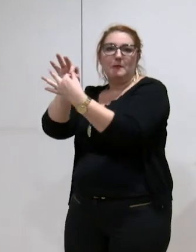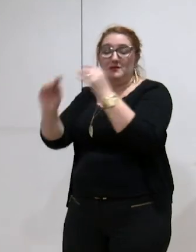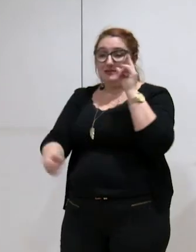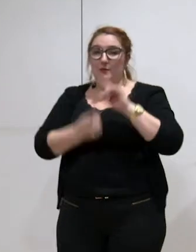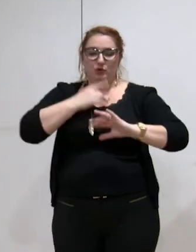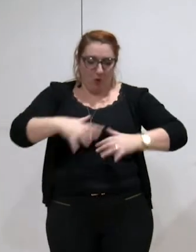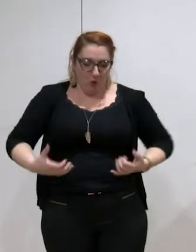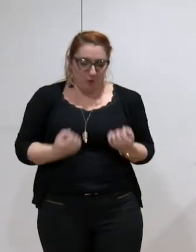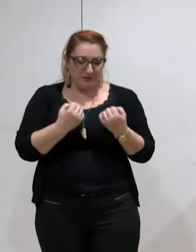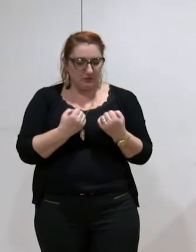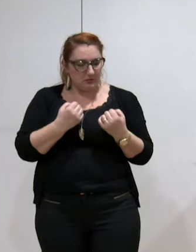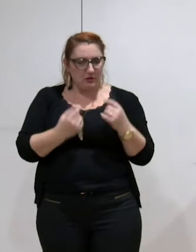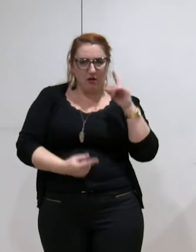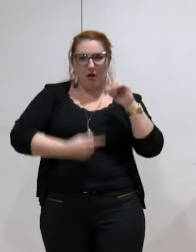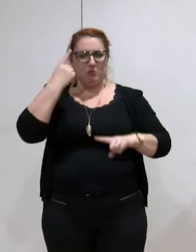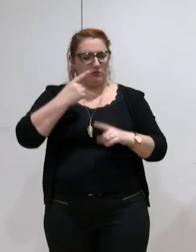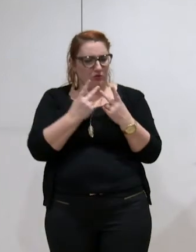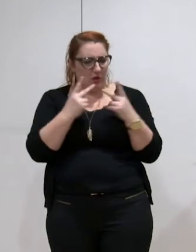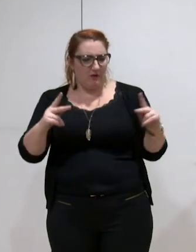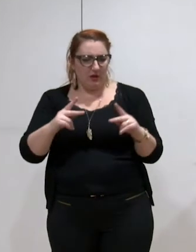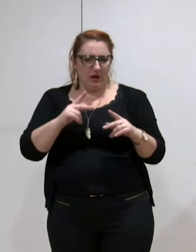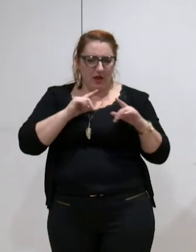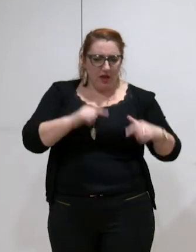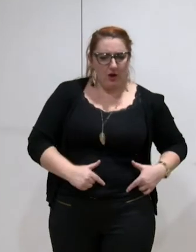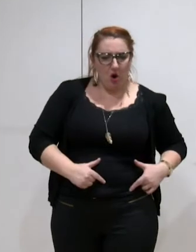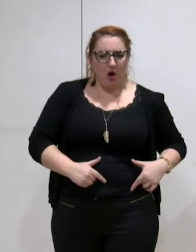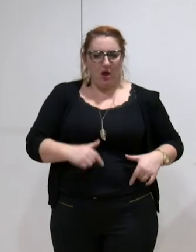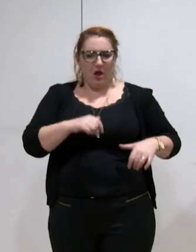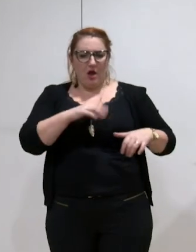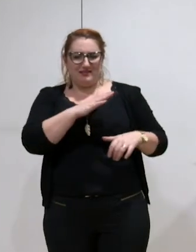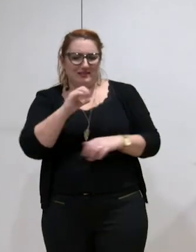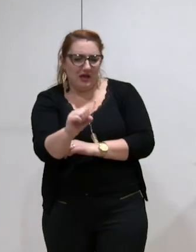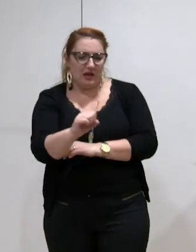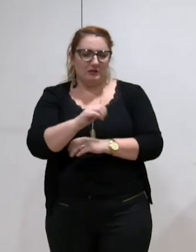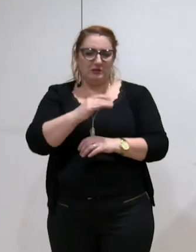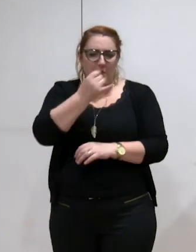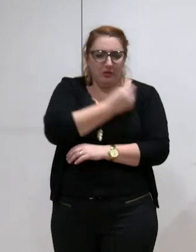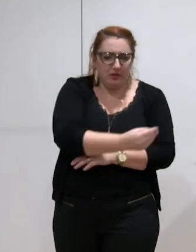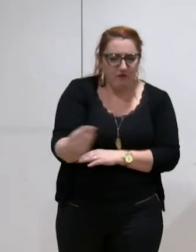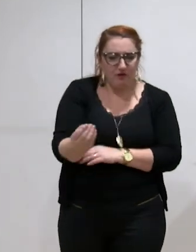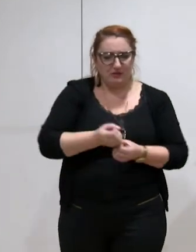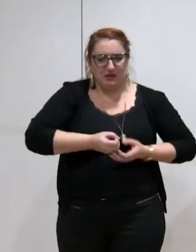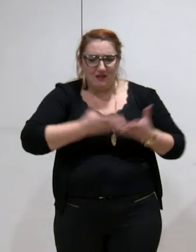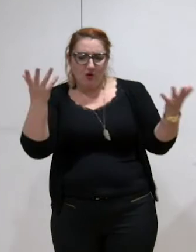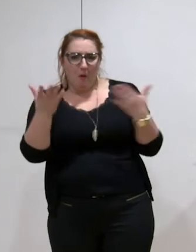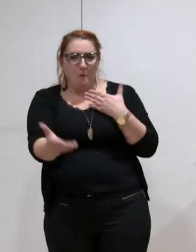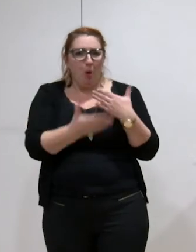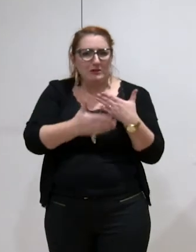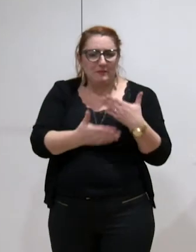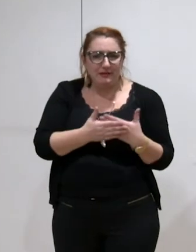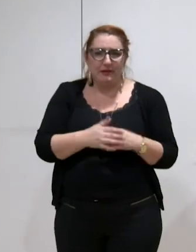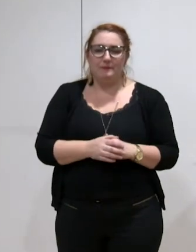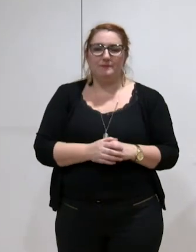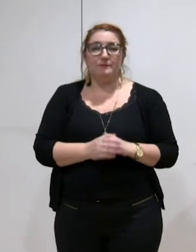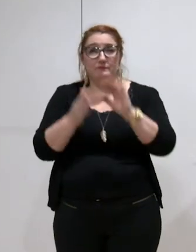clés en matière d'école, d'action sociale, de petite enfance, de développement de proximité. Alors que d'autres défis arrivent